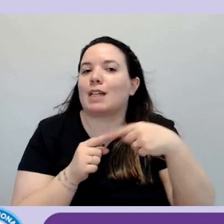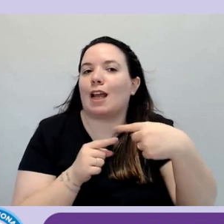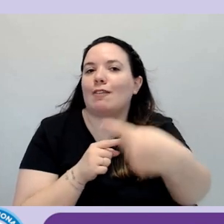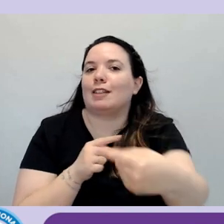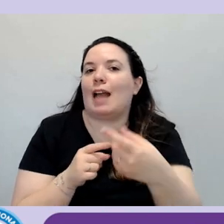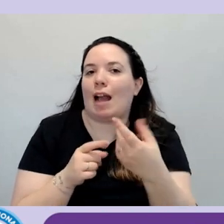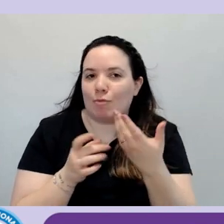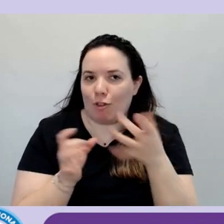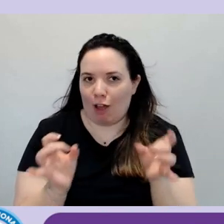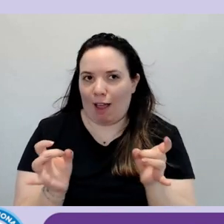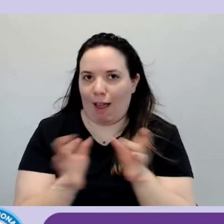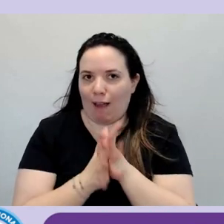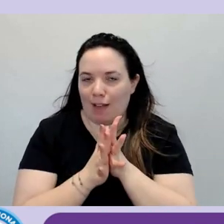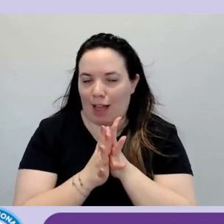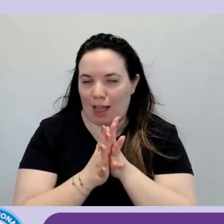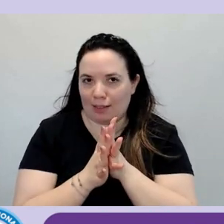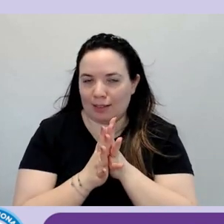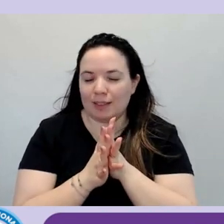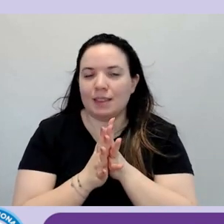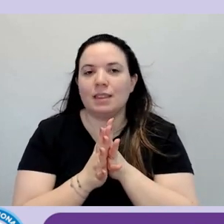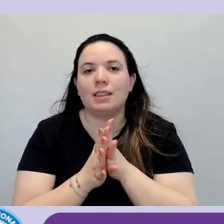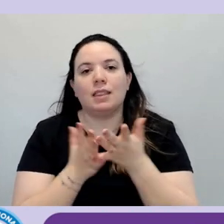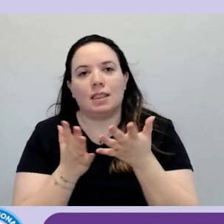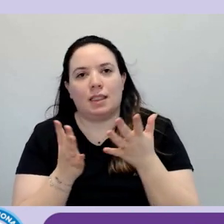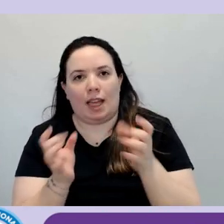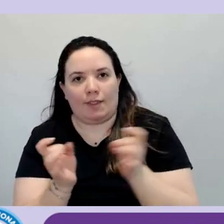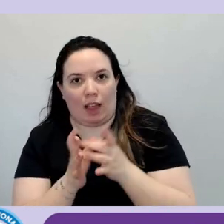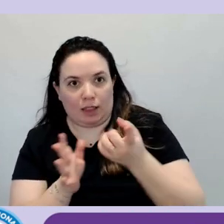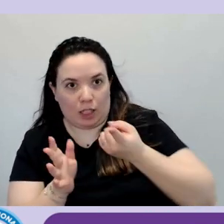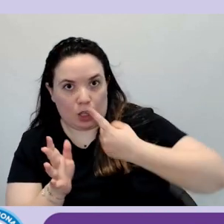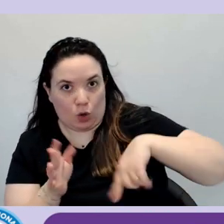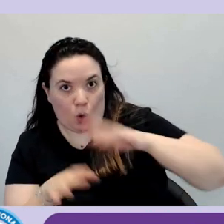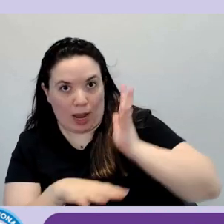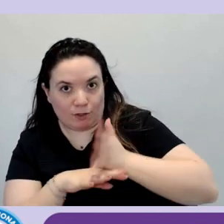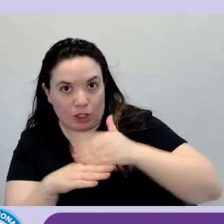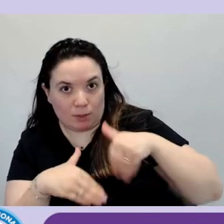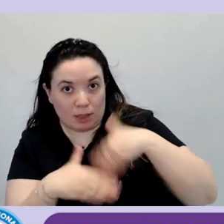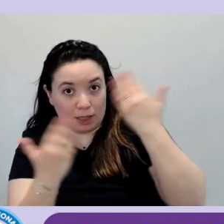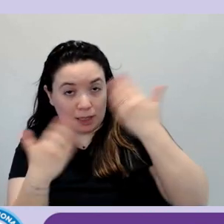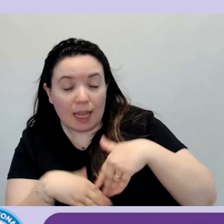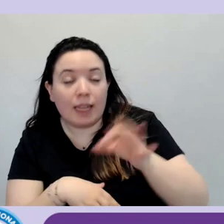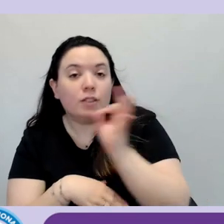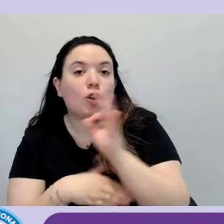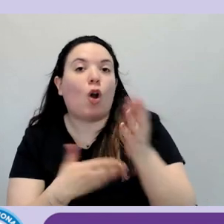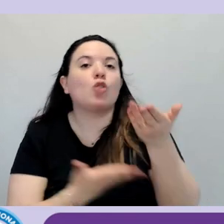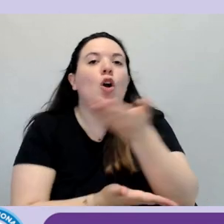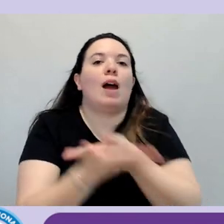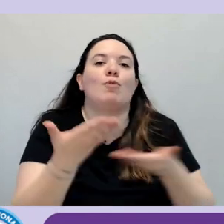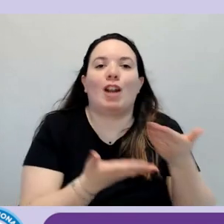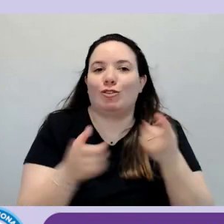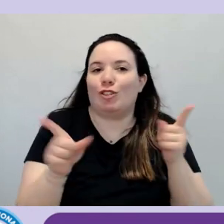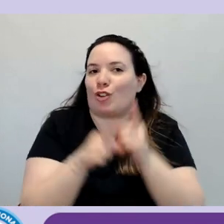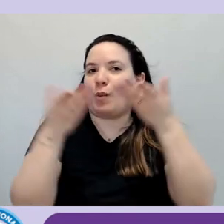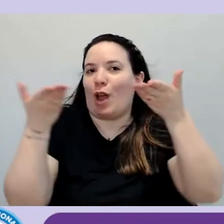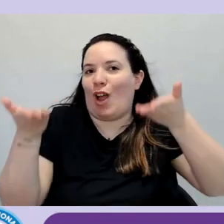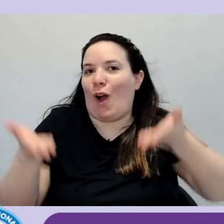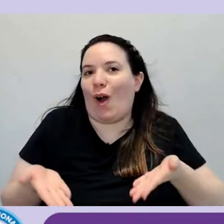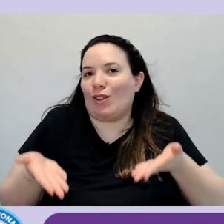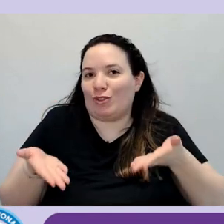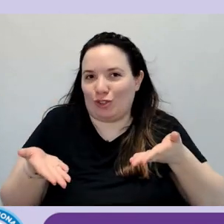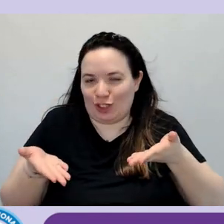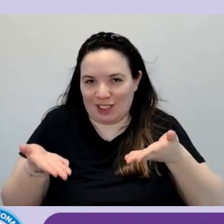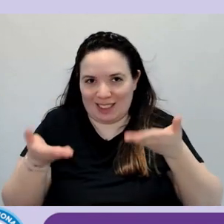eventi eh sia sia realizzati da noi sia in collaborazione come come stiamo facendo eh